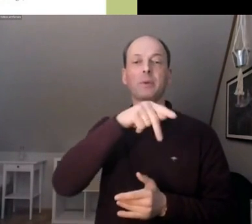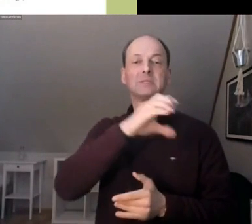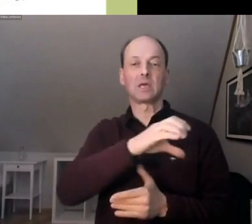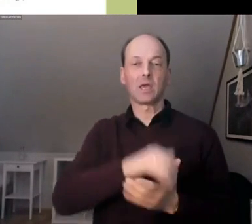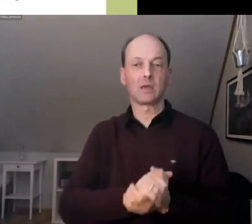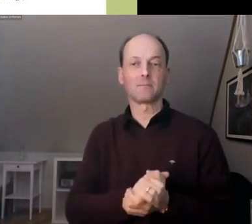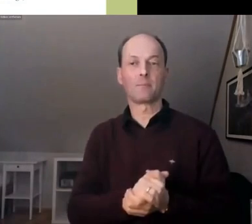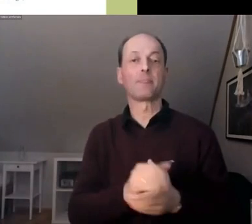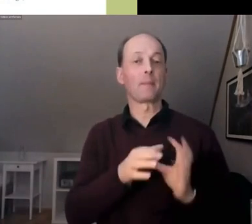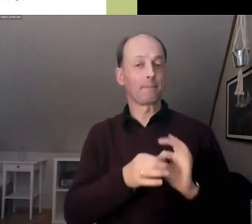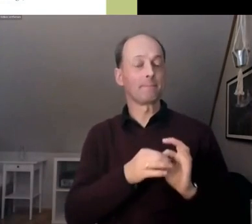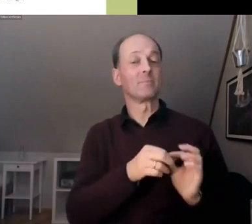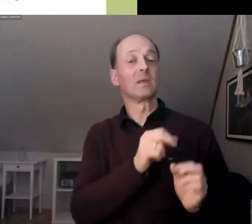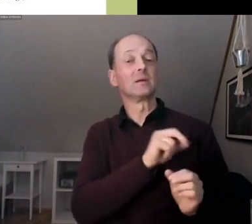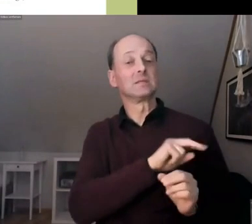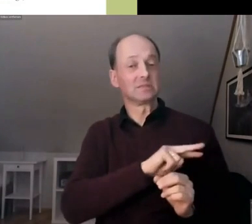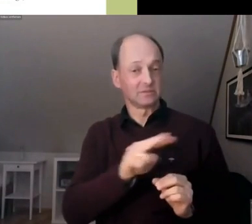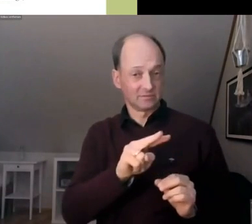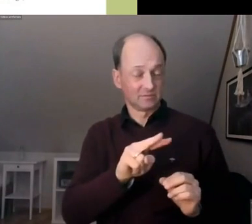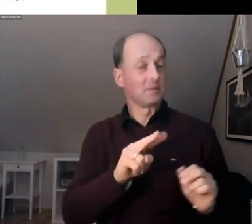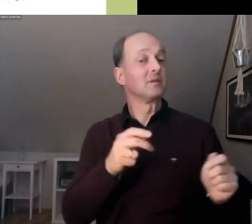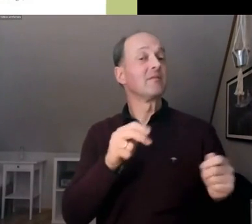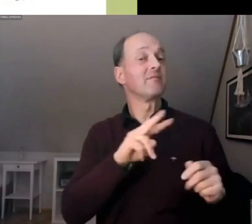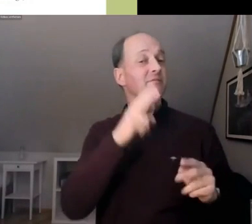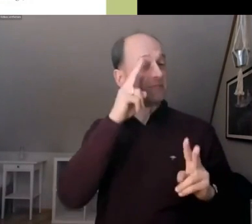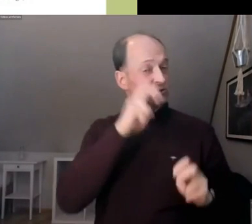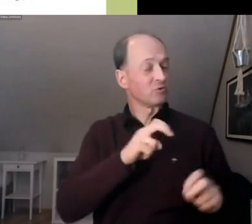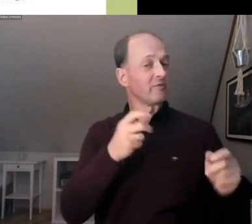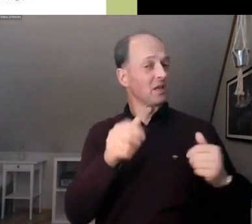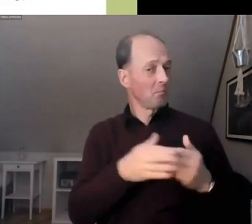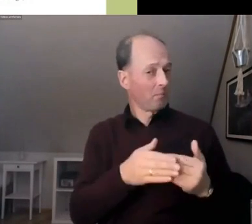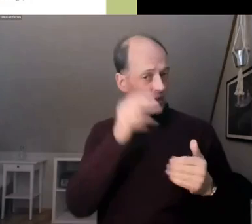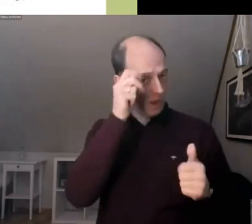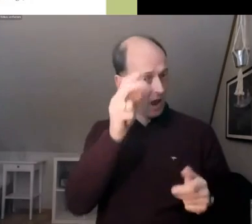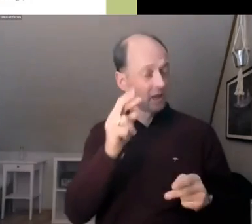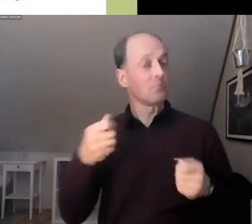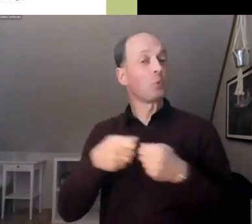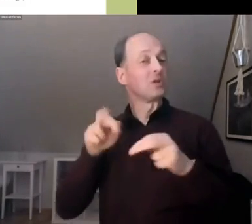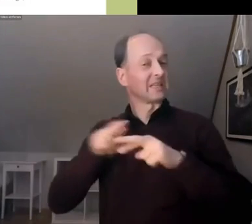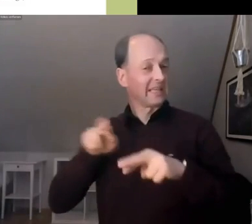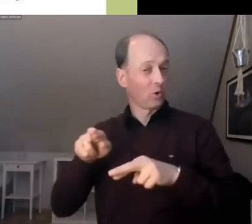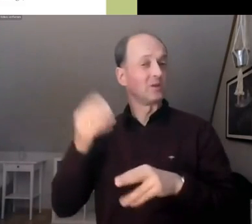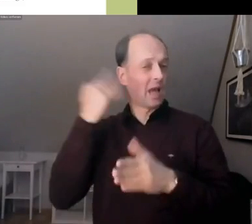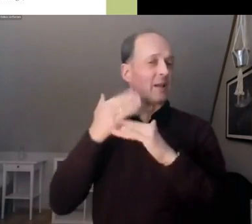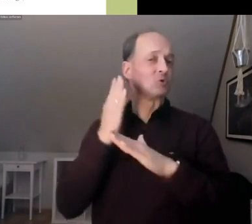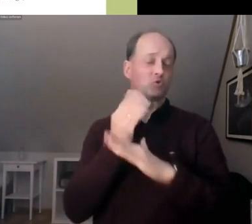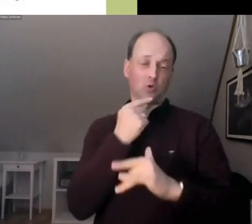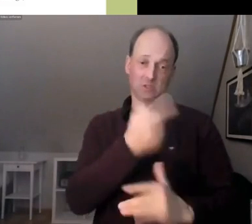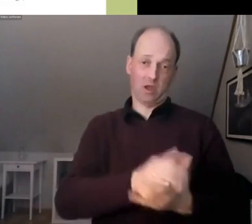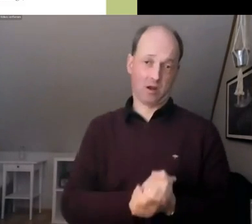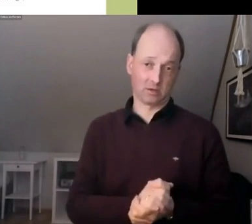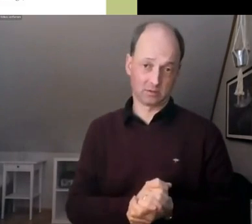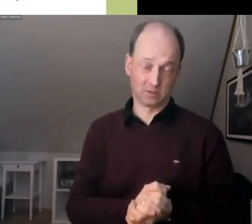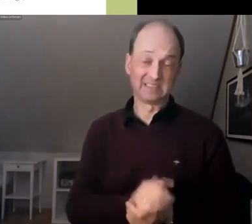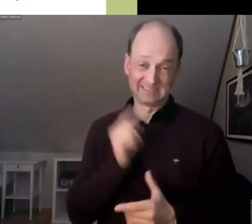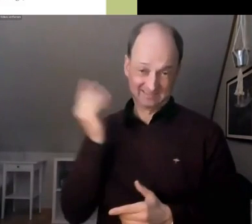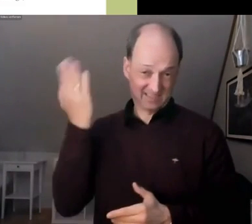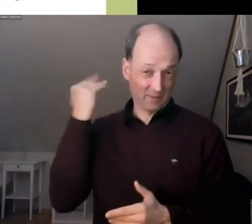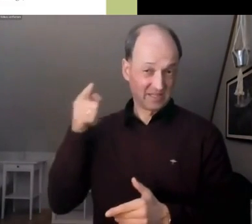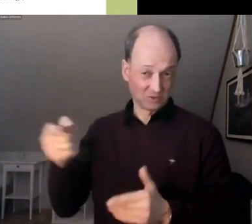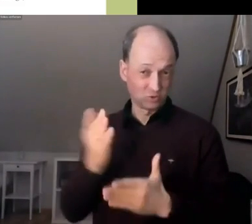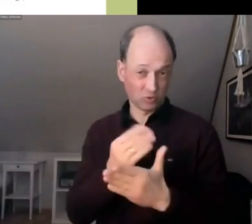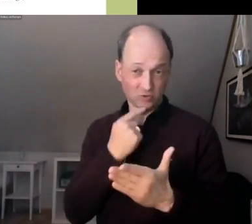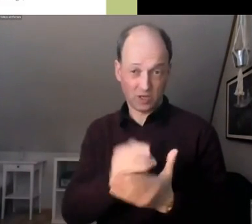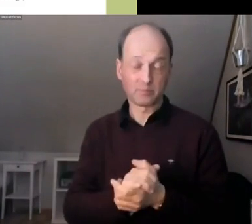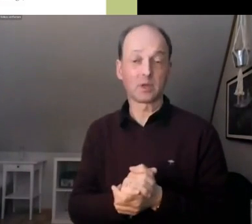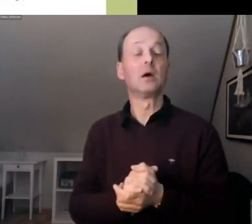wissenschaftlichen Beirats der Bundesregierung stand das auch schon. Der ging damals sogar noch weiter und schrieb, dass erst durch die Anerkennung der